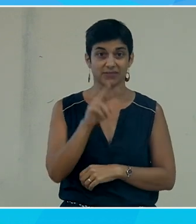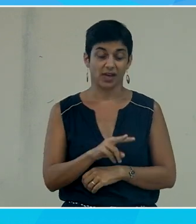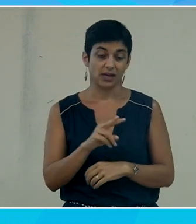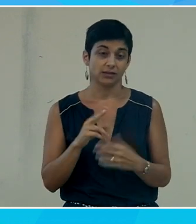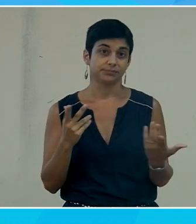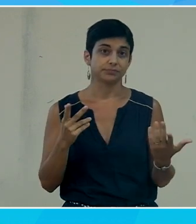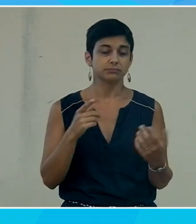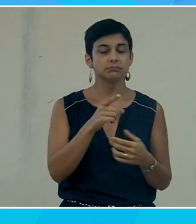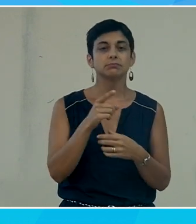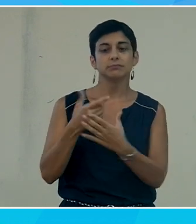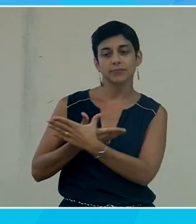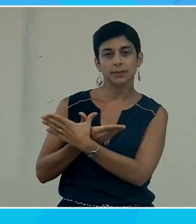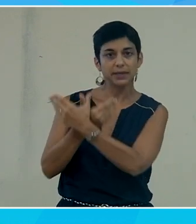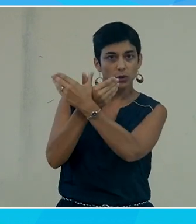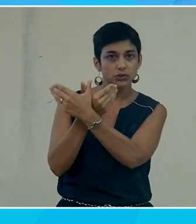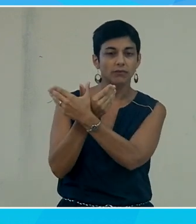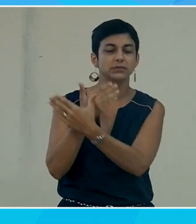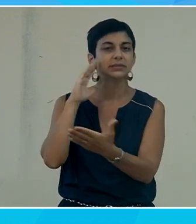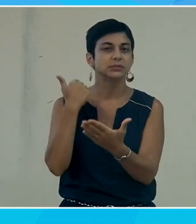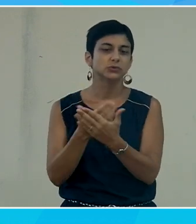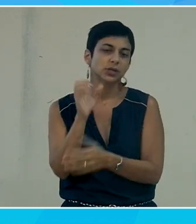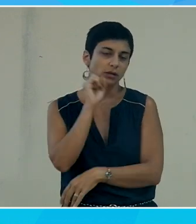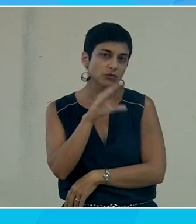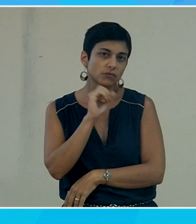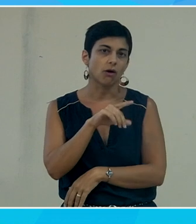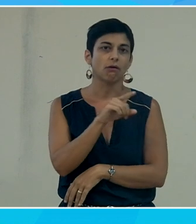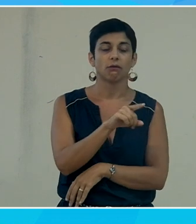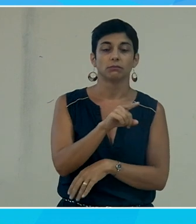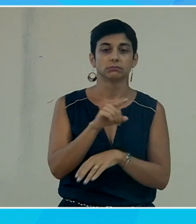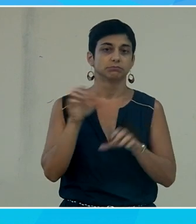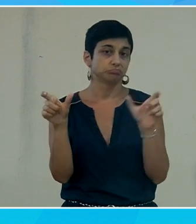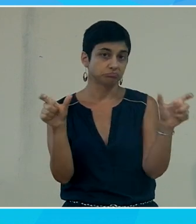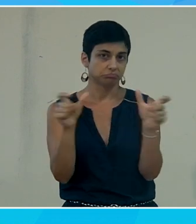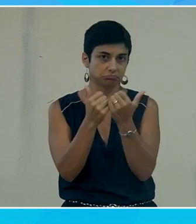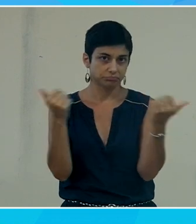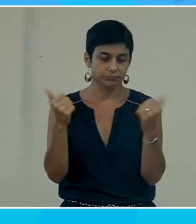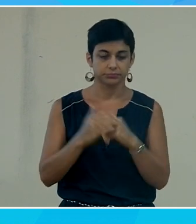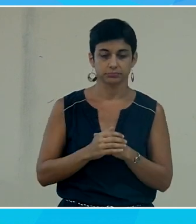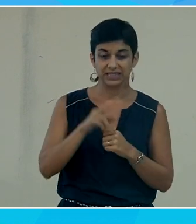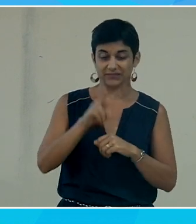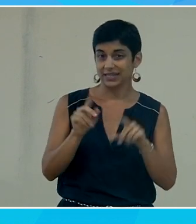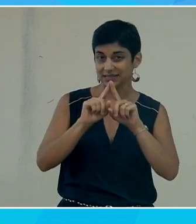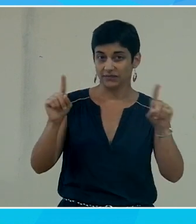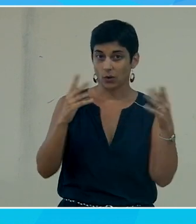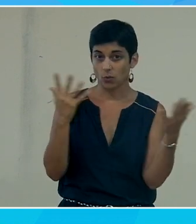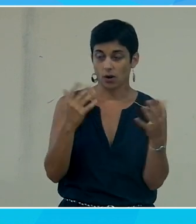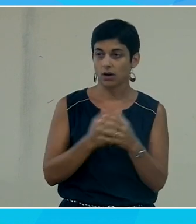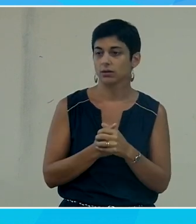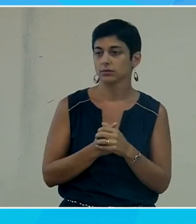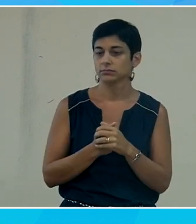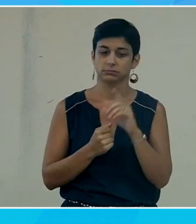entre un Microsoft c'est pour ça qu'on parle de temps en temps de GAFA de temps en temps de GAFA la différence fondamentale c'est que les GAFA